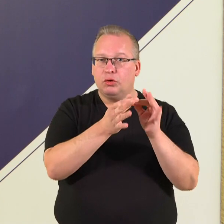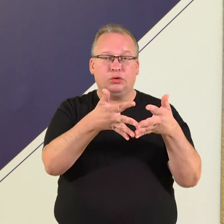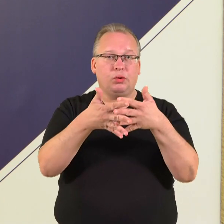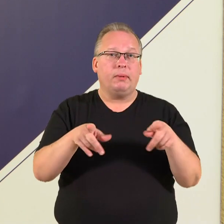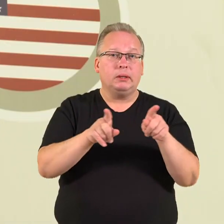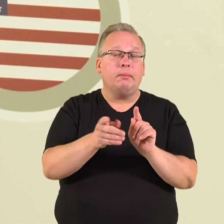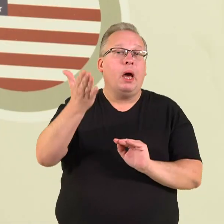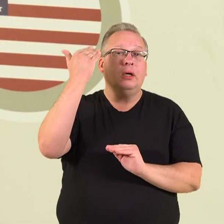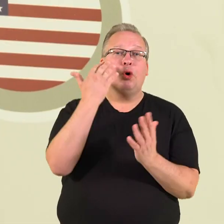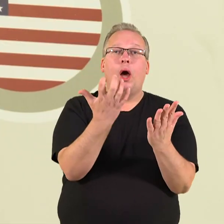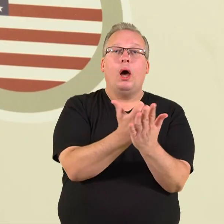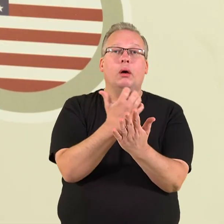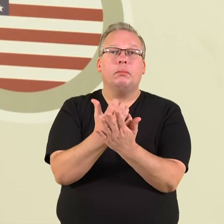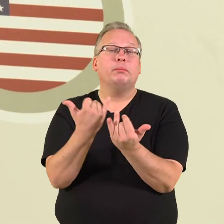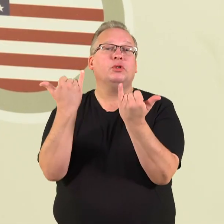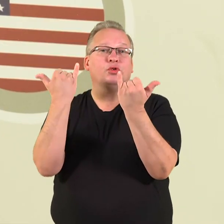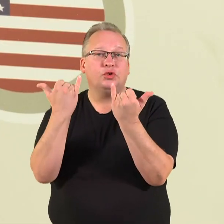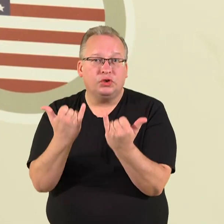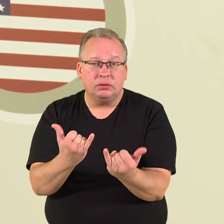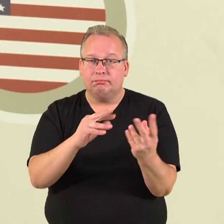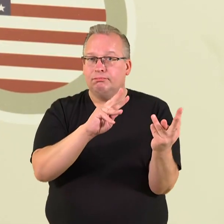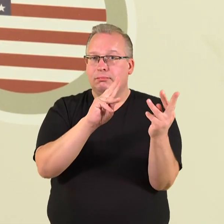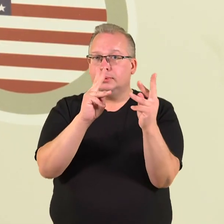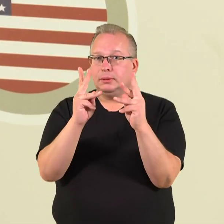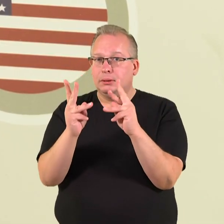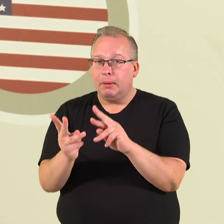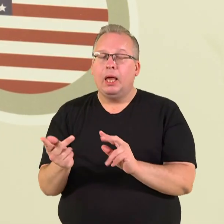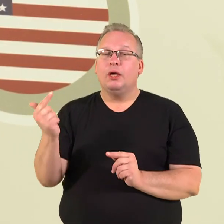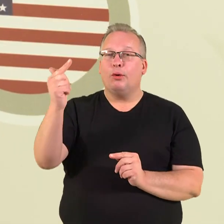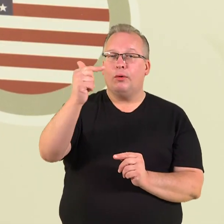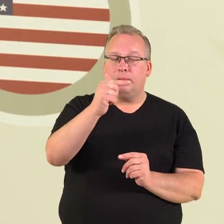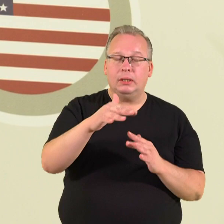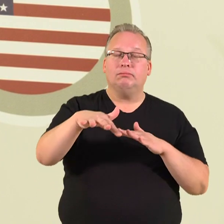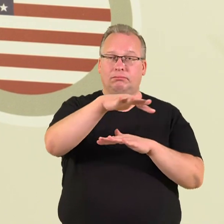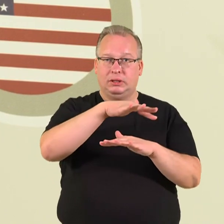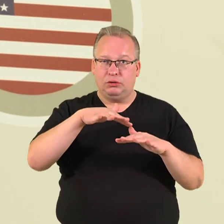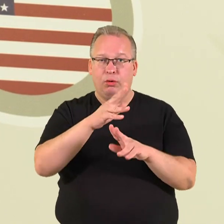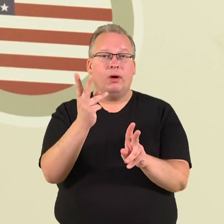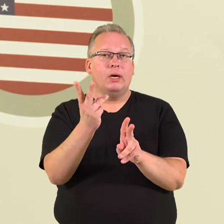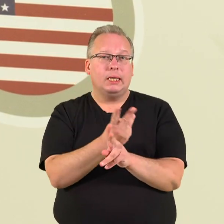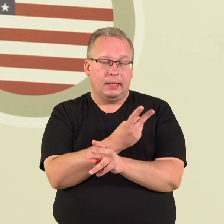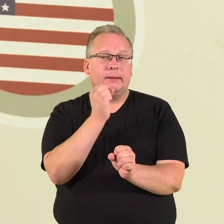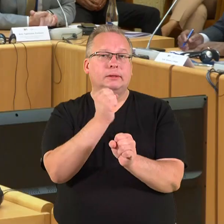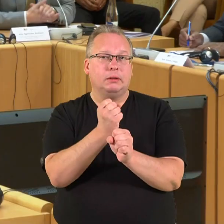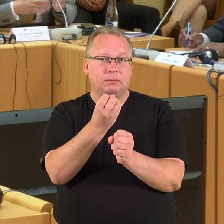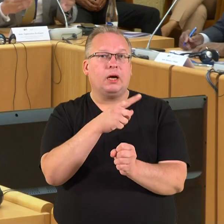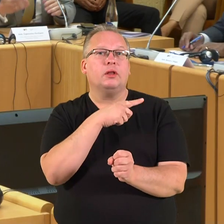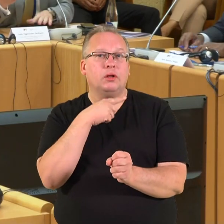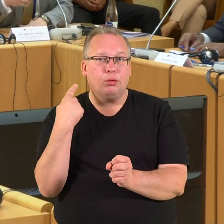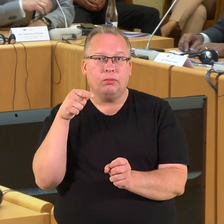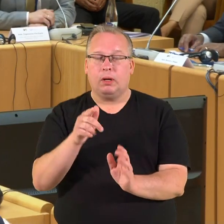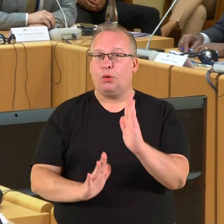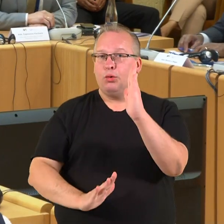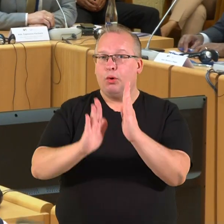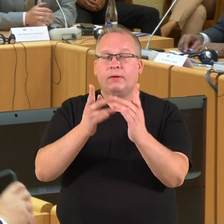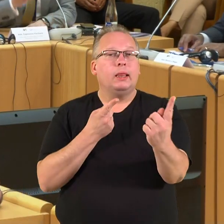nepaisant praeities pasiekimų šiandieninėje besikeičiančioje geopolitinėje aplinkoje reikia nuveikti dar daugiau. Todėl šios